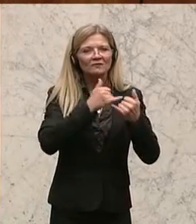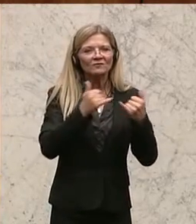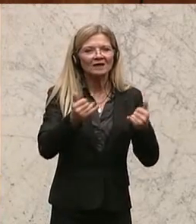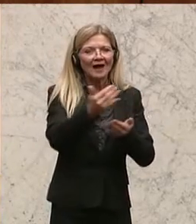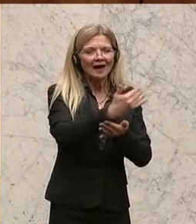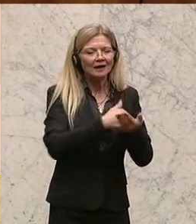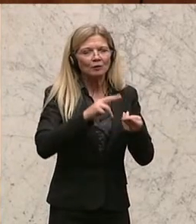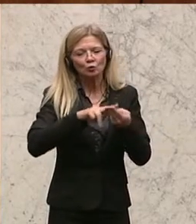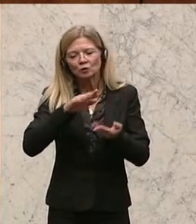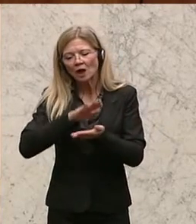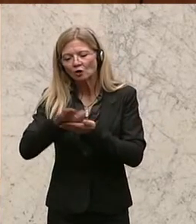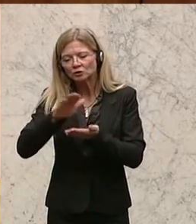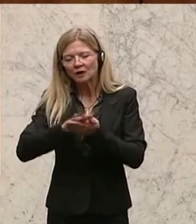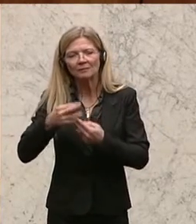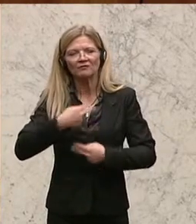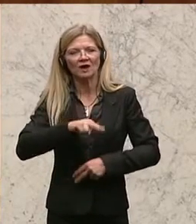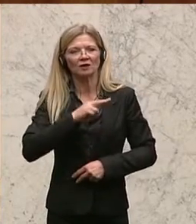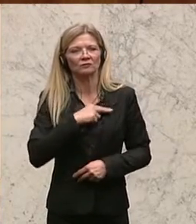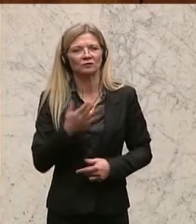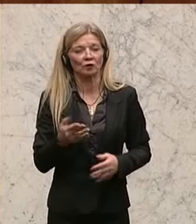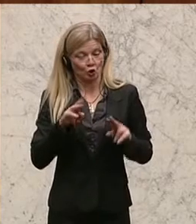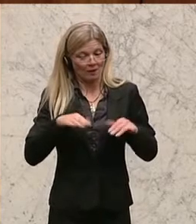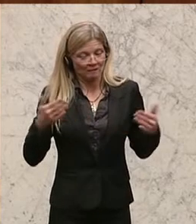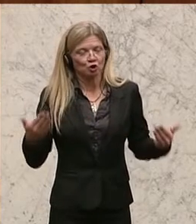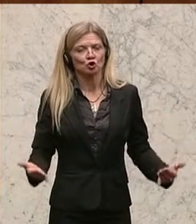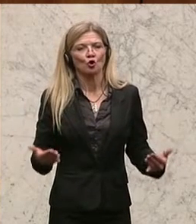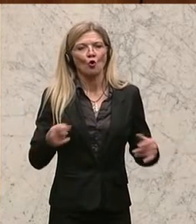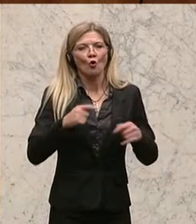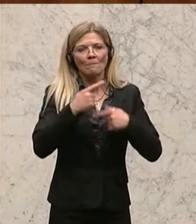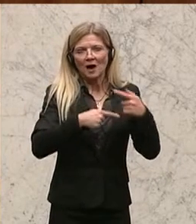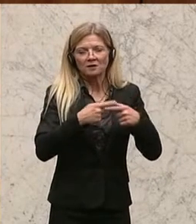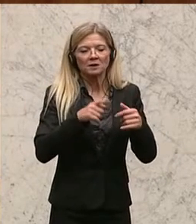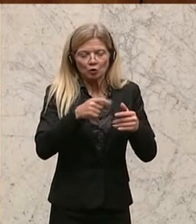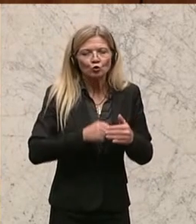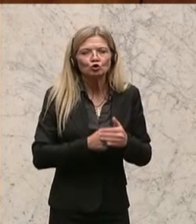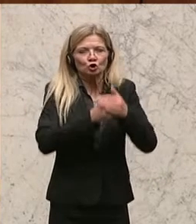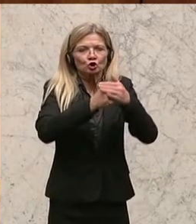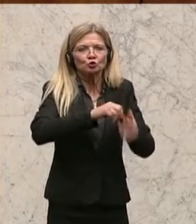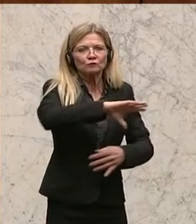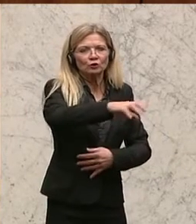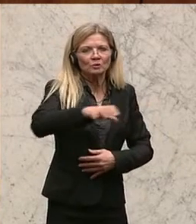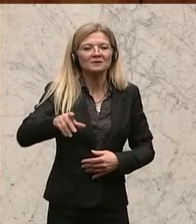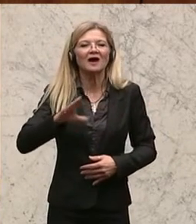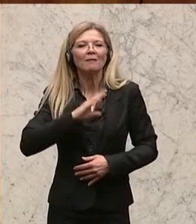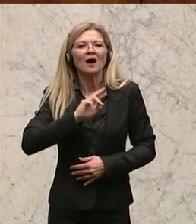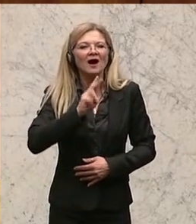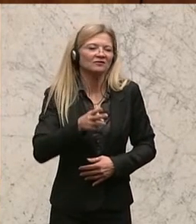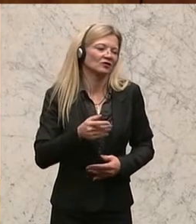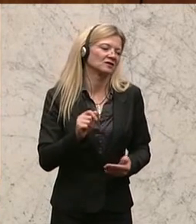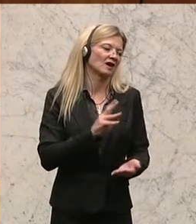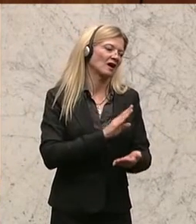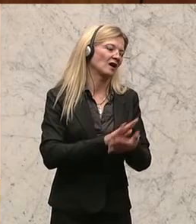die ja eigentlich den Föderalismus stärken sollten? Die Antwort ist so simpel wie billig.